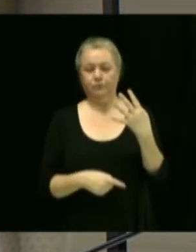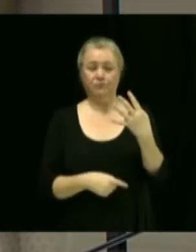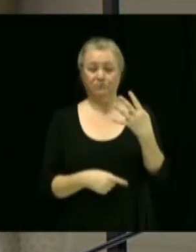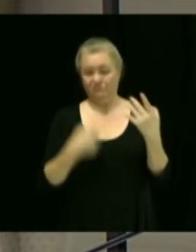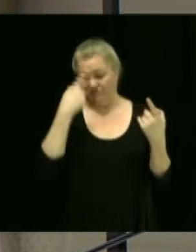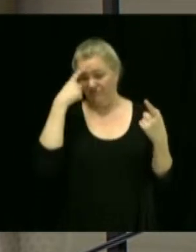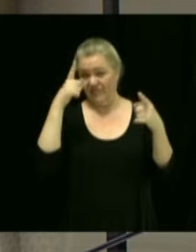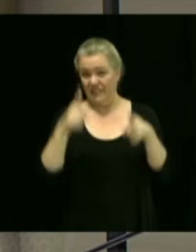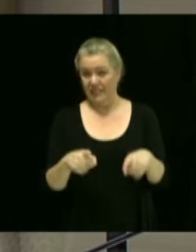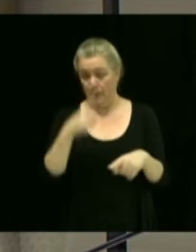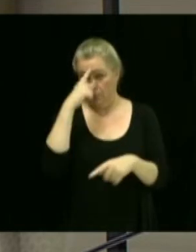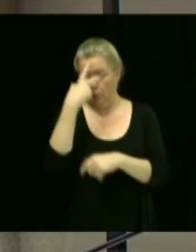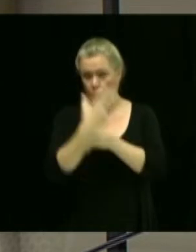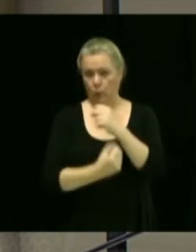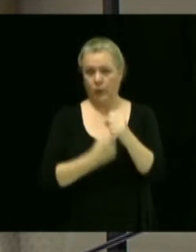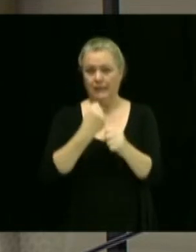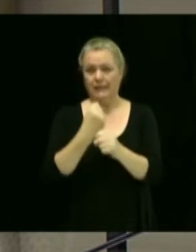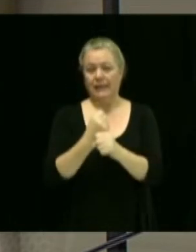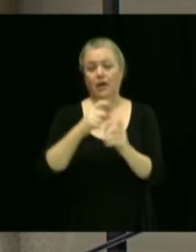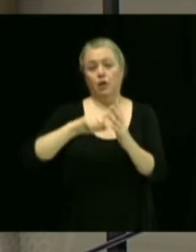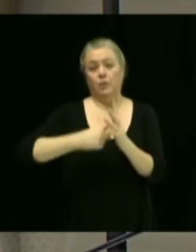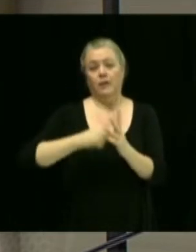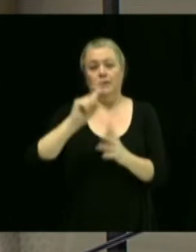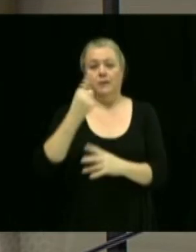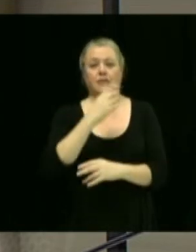ans débutant le 1er janvier 2022.